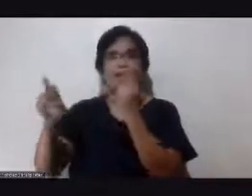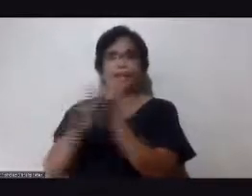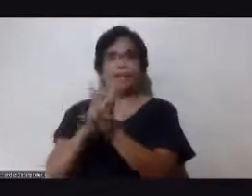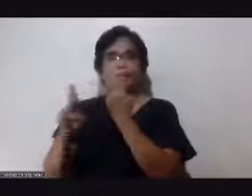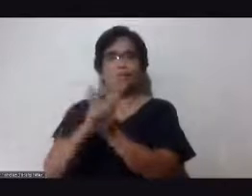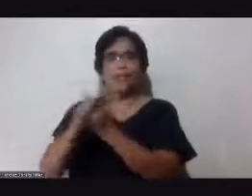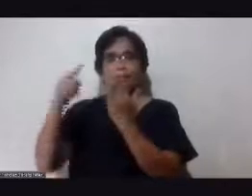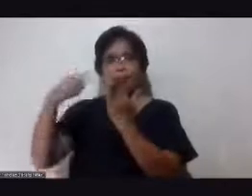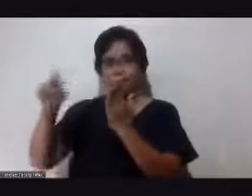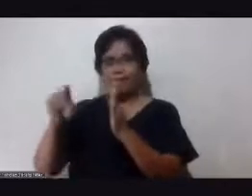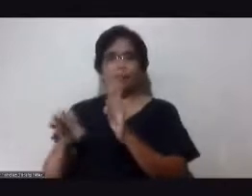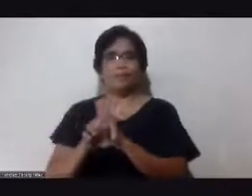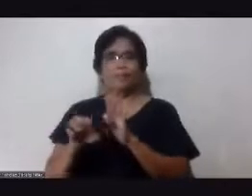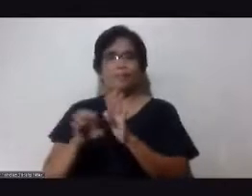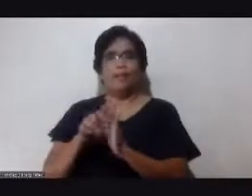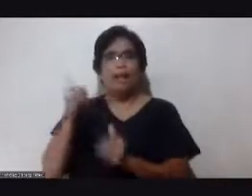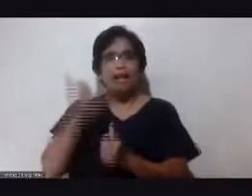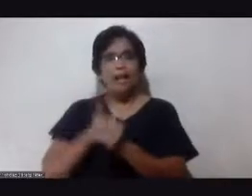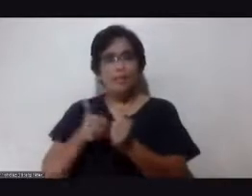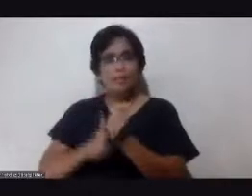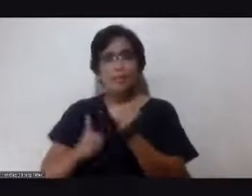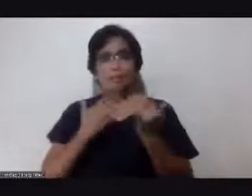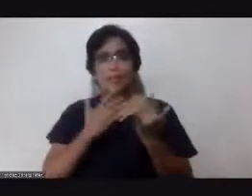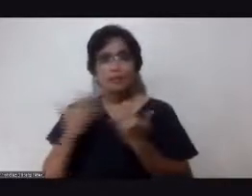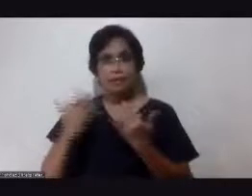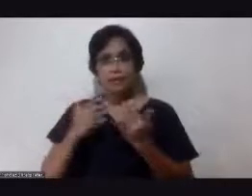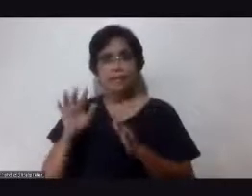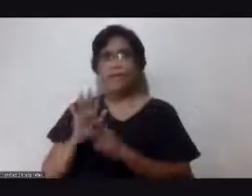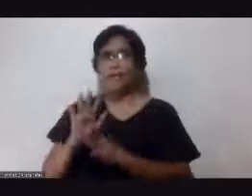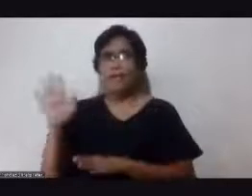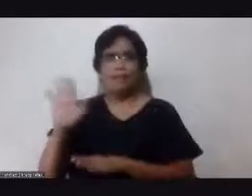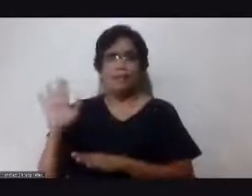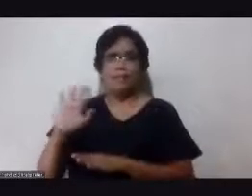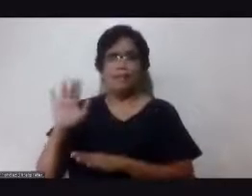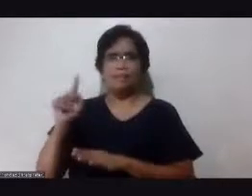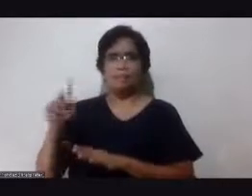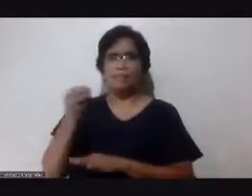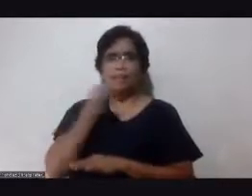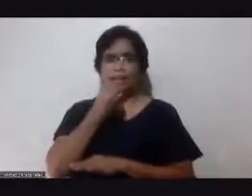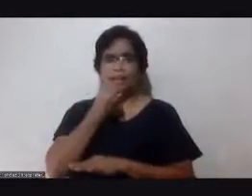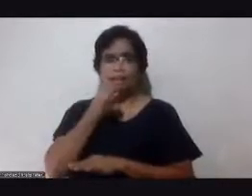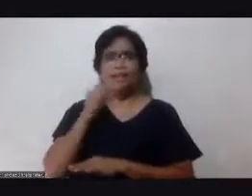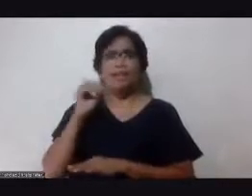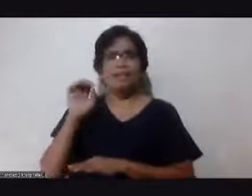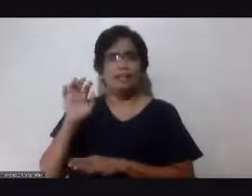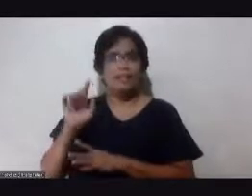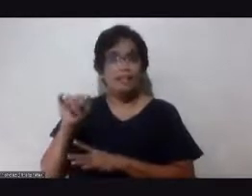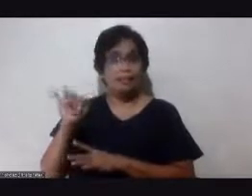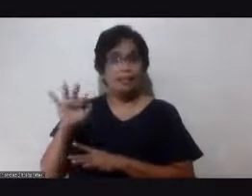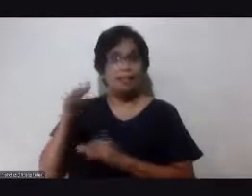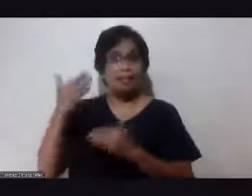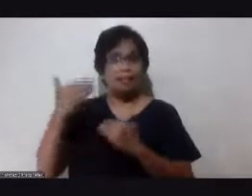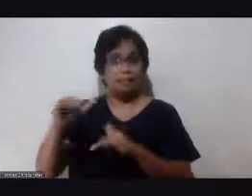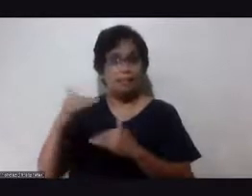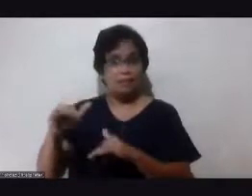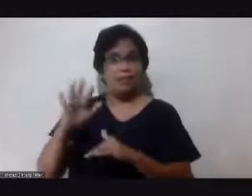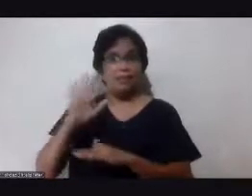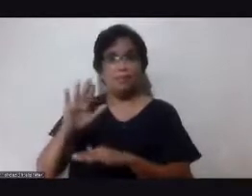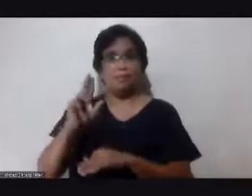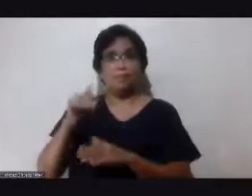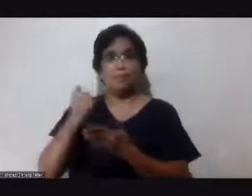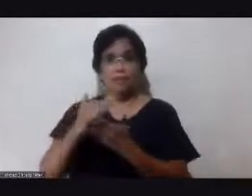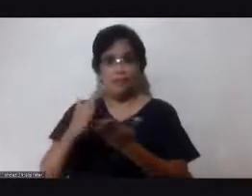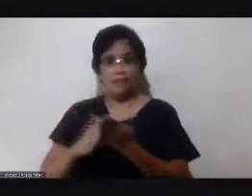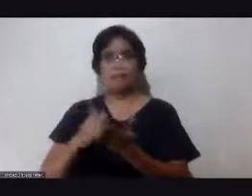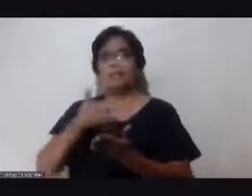tuwing birthday mo huwag ka na magpakain huwag ka na mag kung ano pa man kung limited lang yung budget mo magpa check up